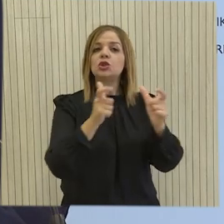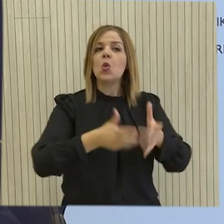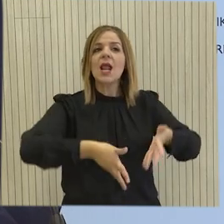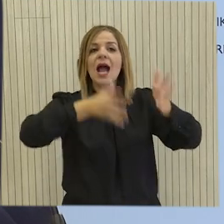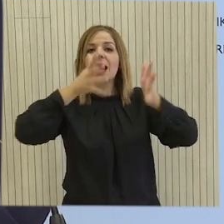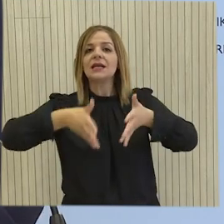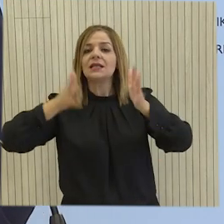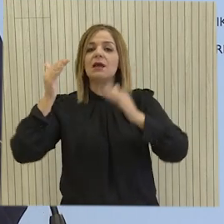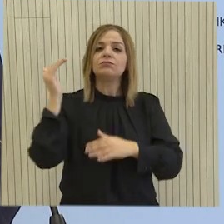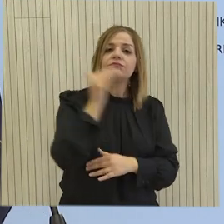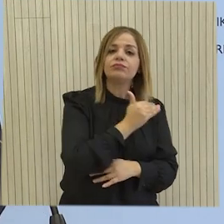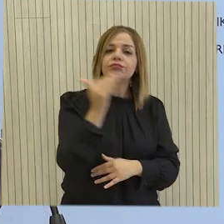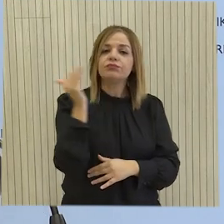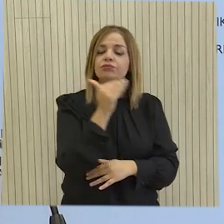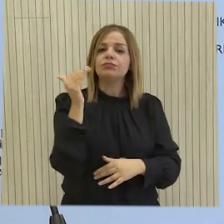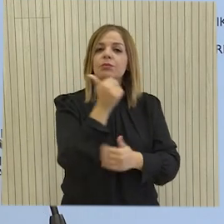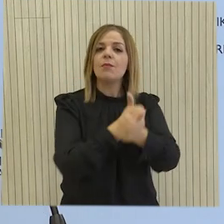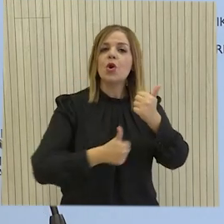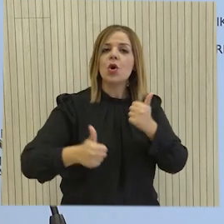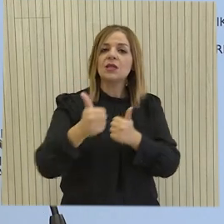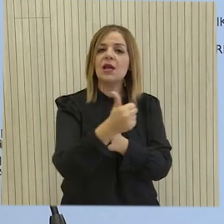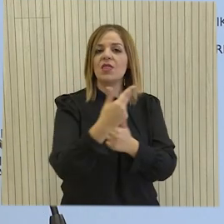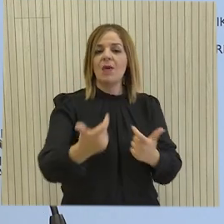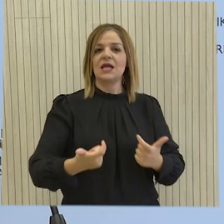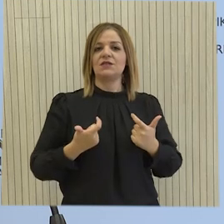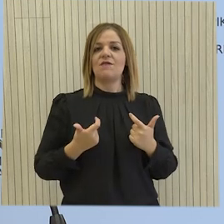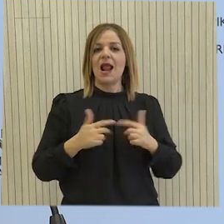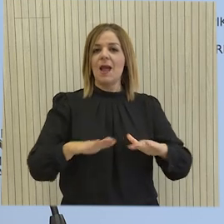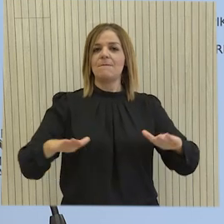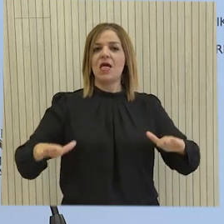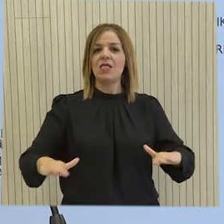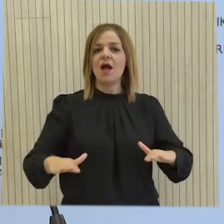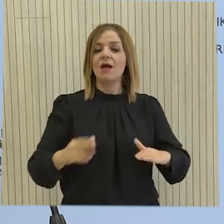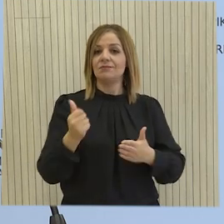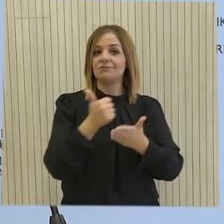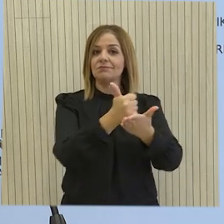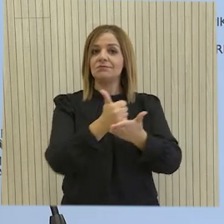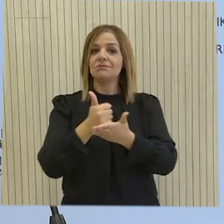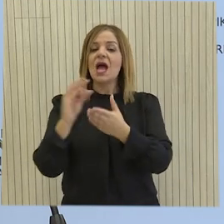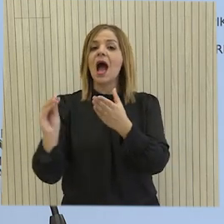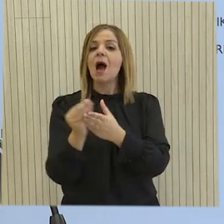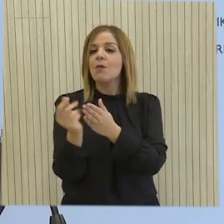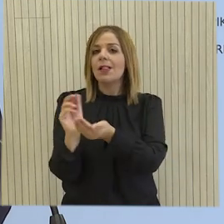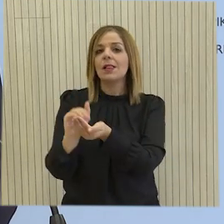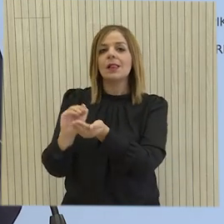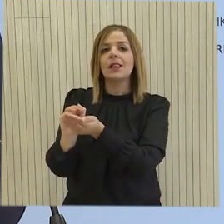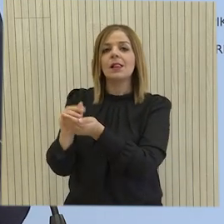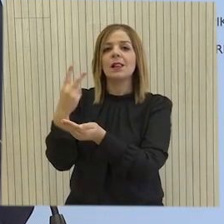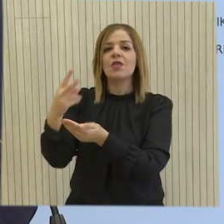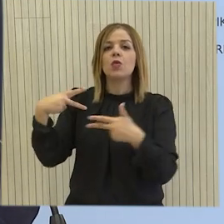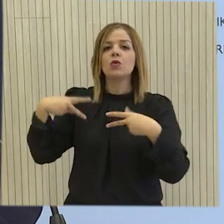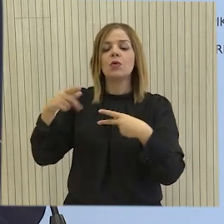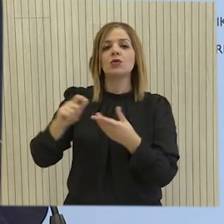κτηρίων άμεσης και επίγουσας προτεραιότητας που αφορούν σε θέματα ασφάλειας. Σημειώνεται ότι οι χορηγήσεις θα προέλθουν από εξοικονομήσεις του Υπουργείου.